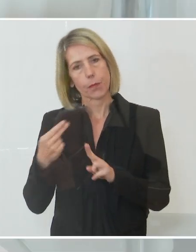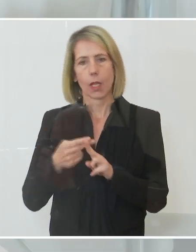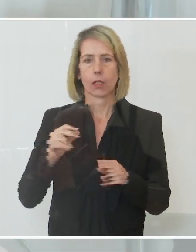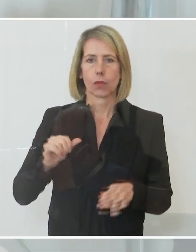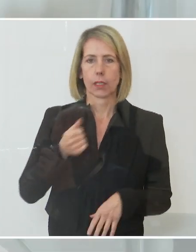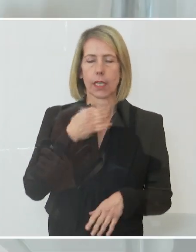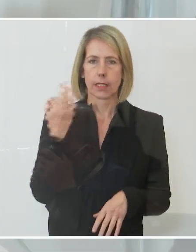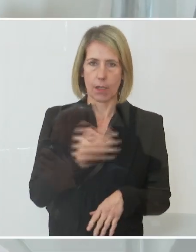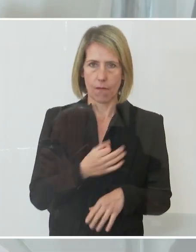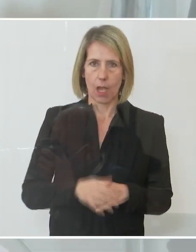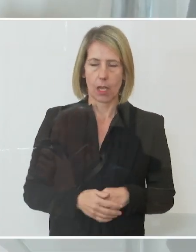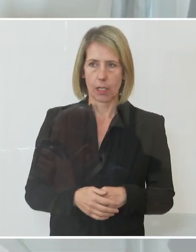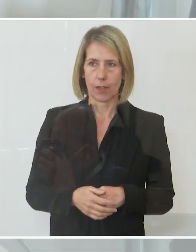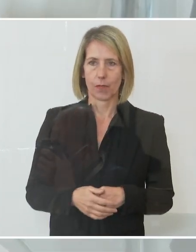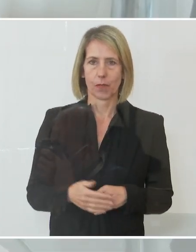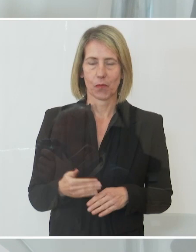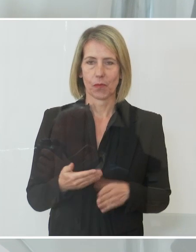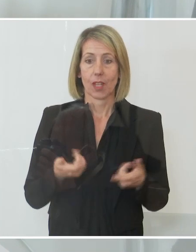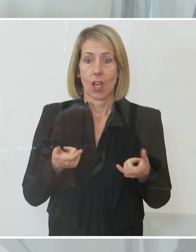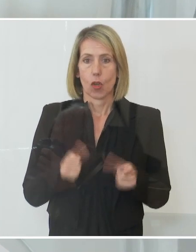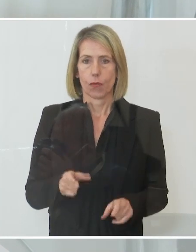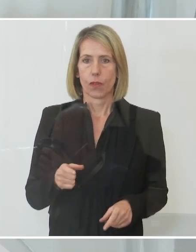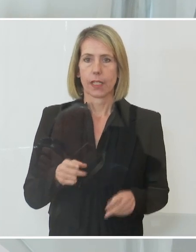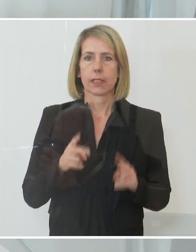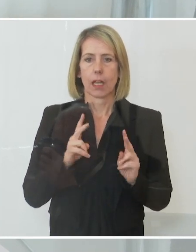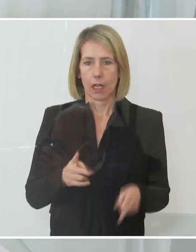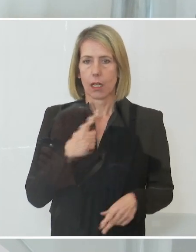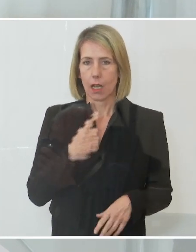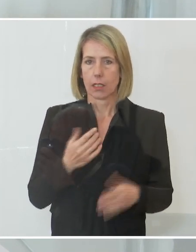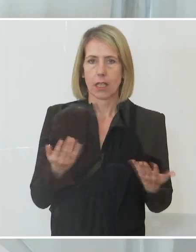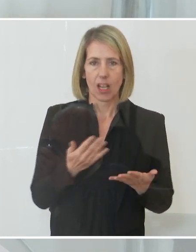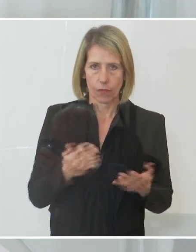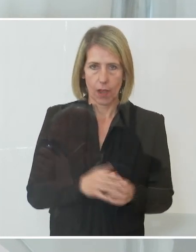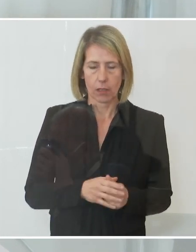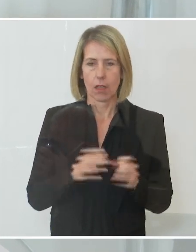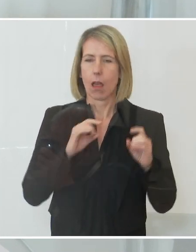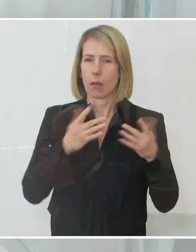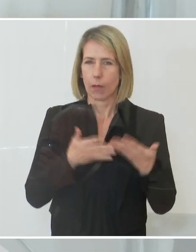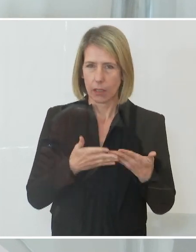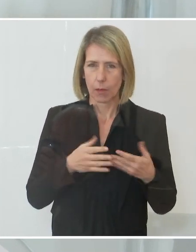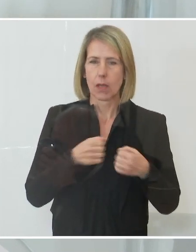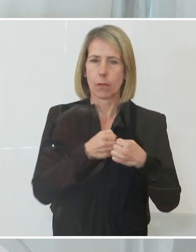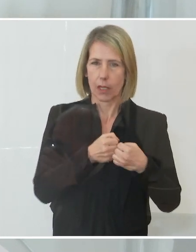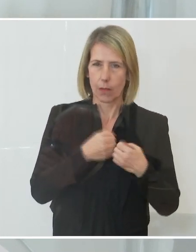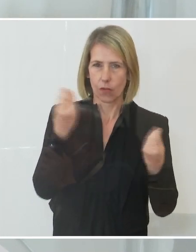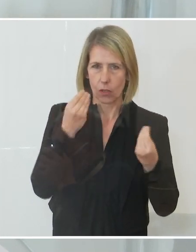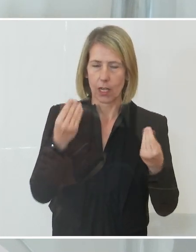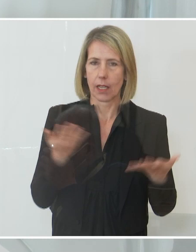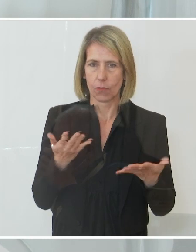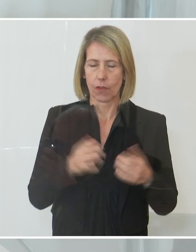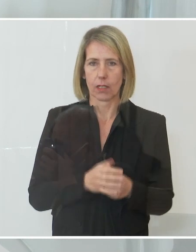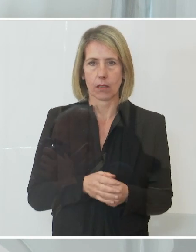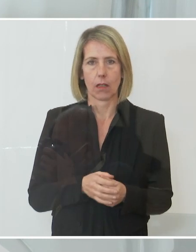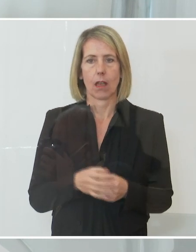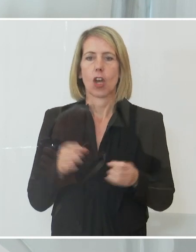das, was ich Ihnen fix sagen kann, was ich gelernt habe jetzt in dieser Pandemiebekämpfung, ist, dass das Virus ein mächtiger